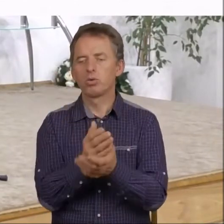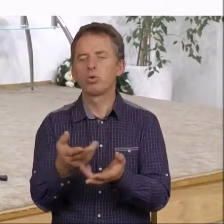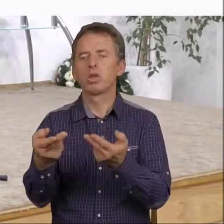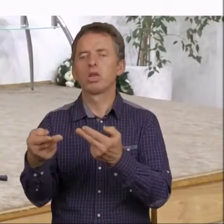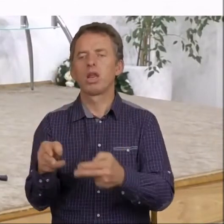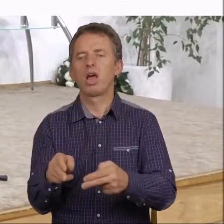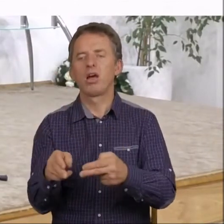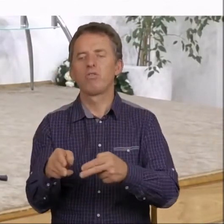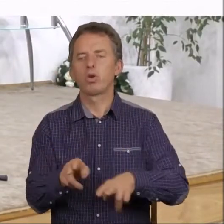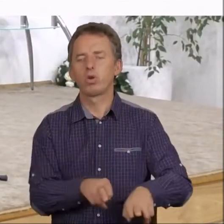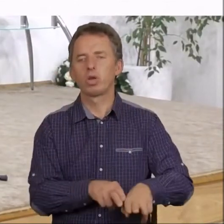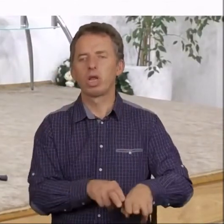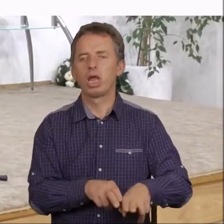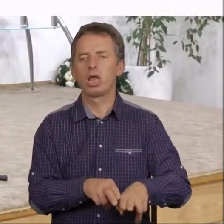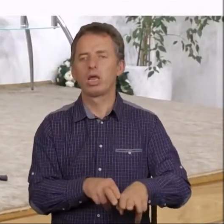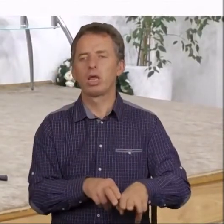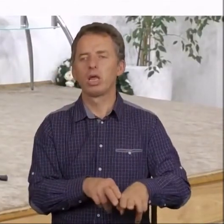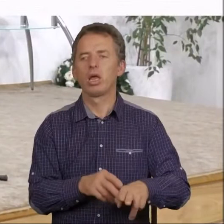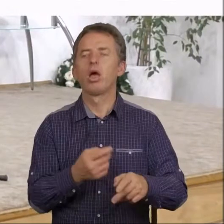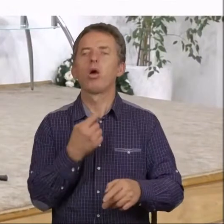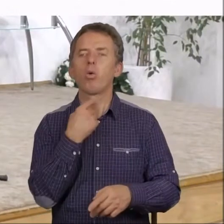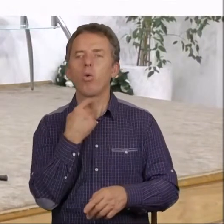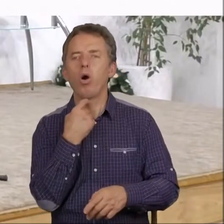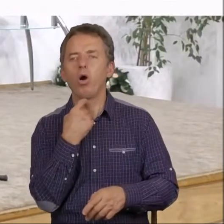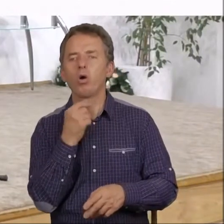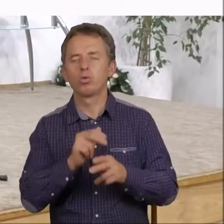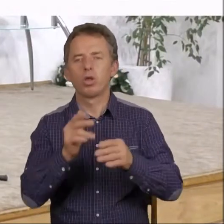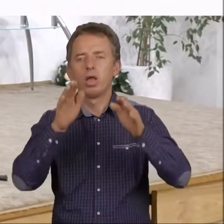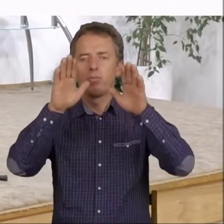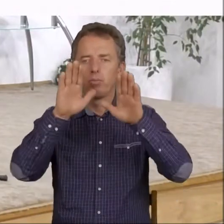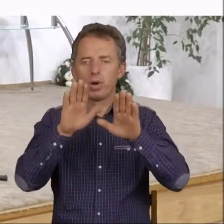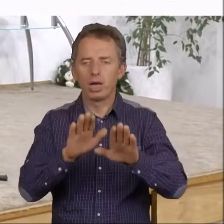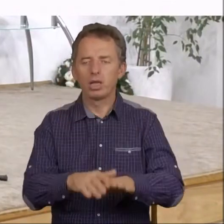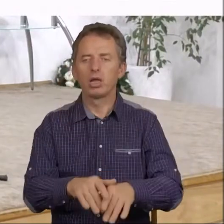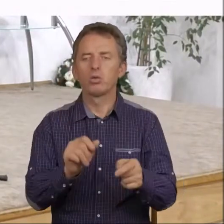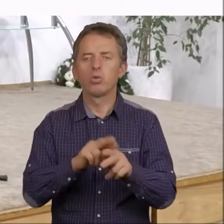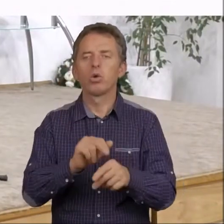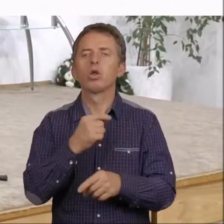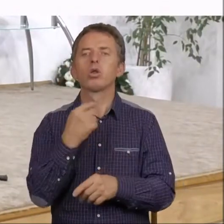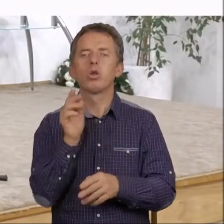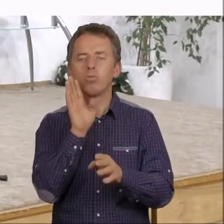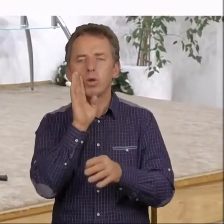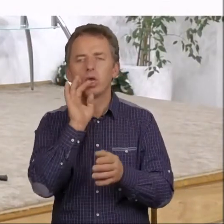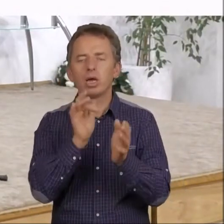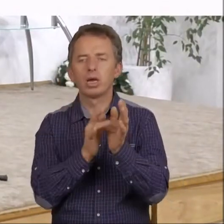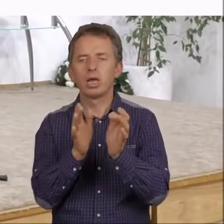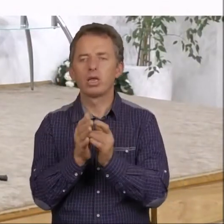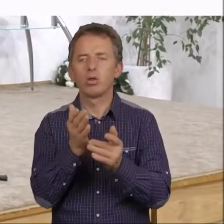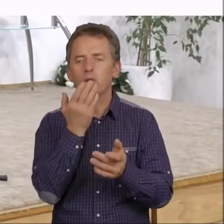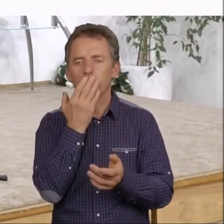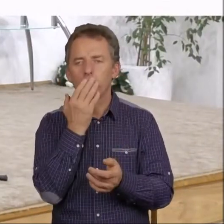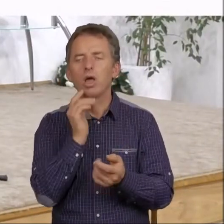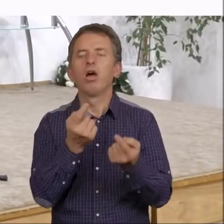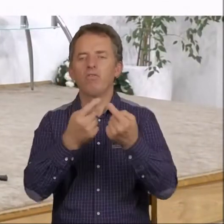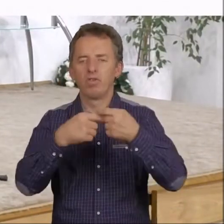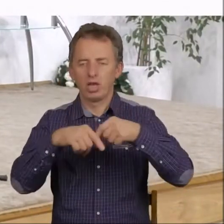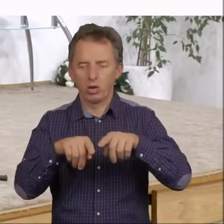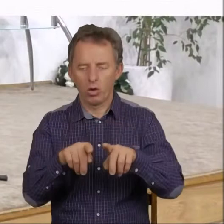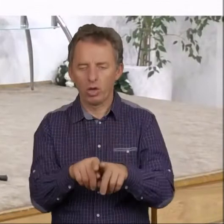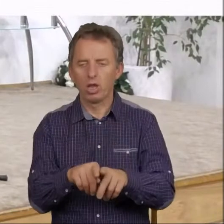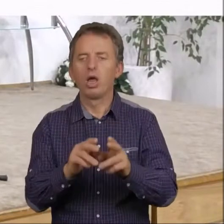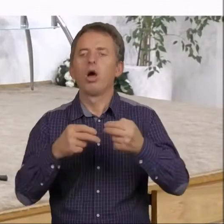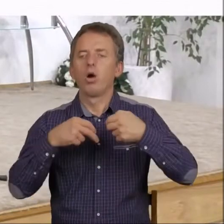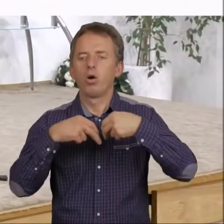I nawet głosy, które wtedy padają są podobne. Tu Chrystus mówi, wykonało się i